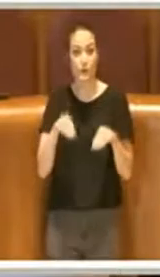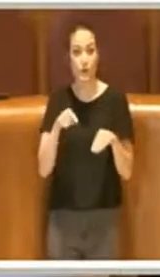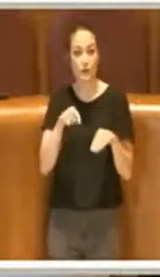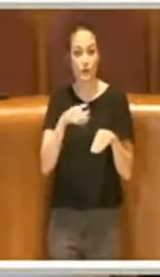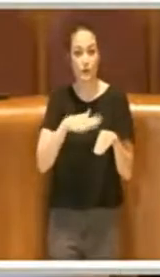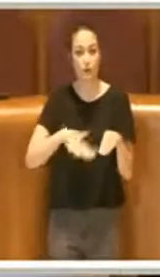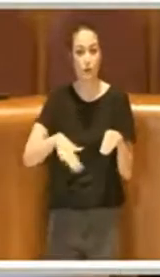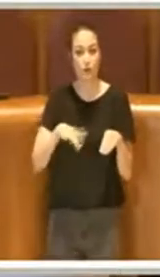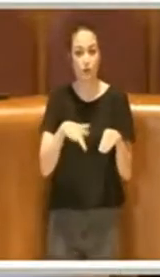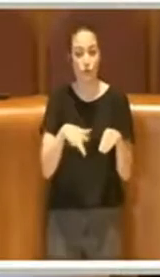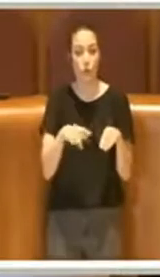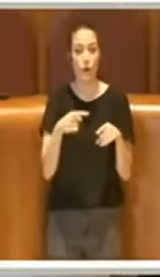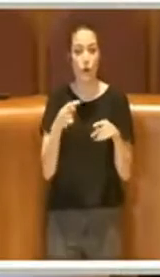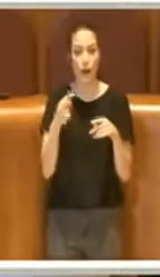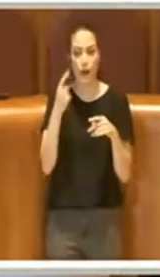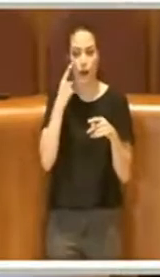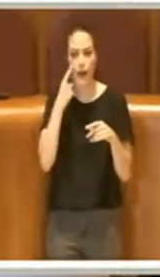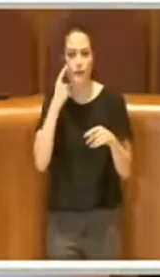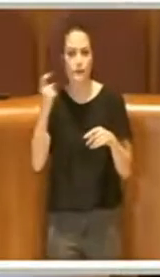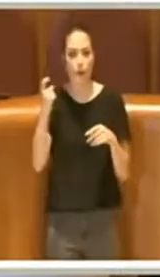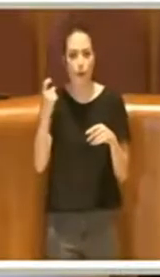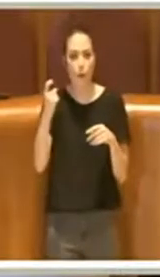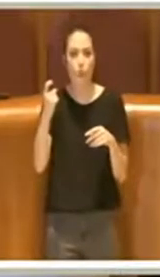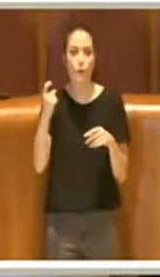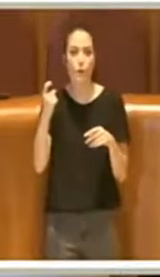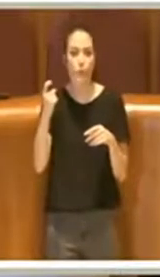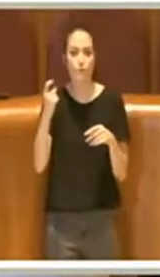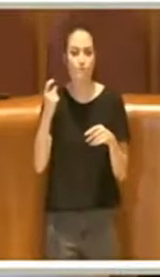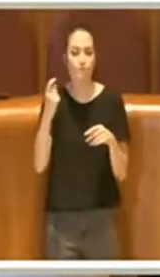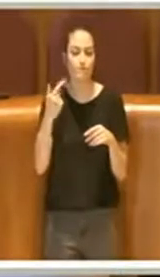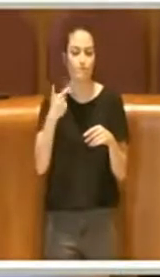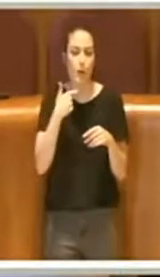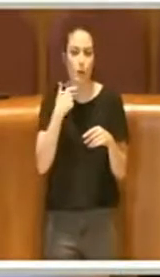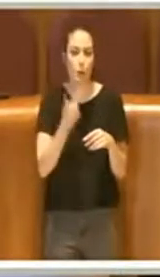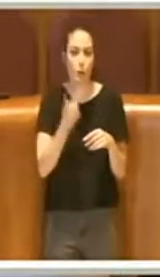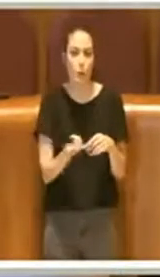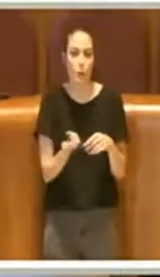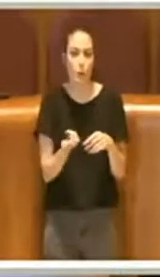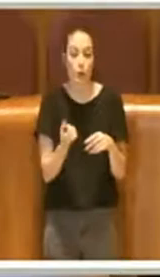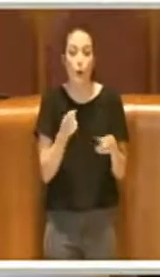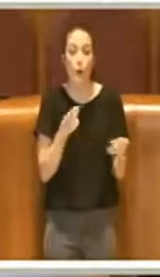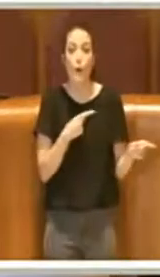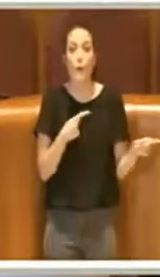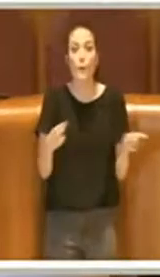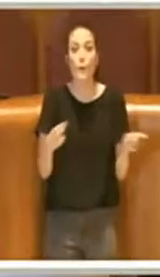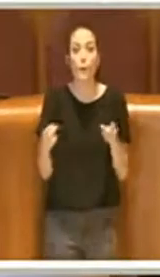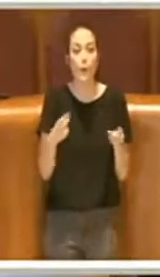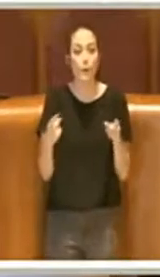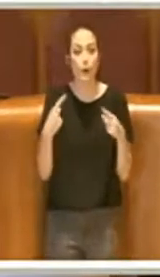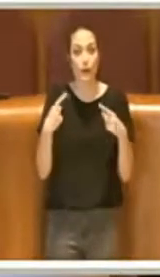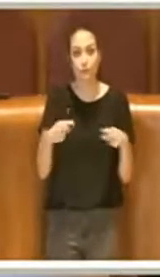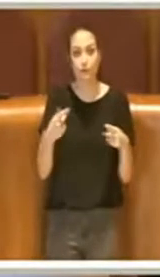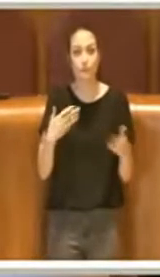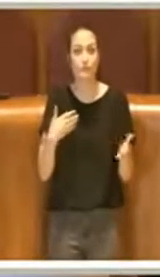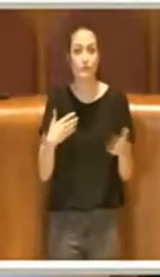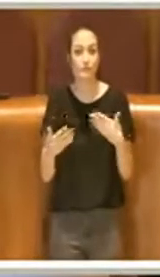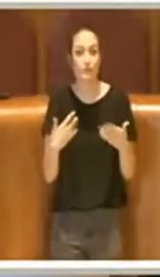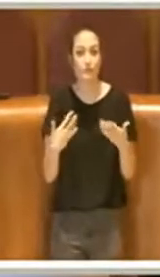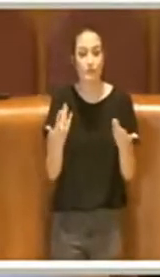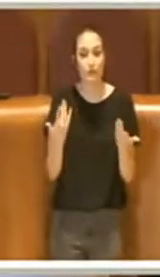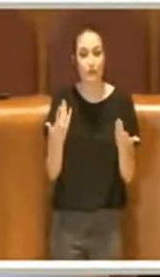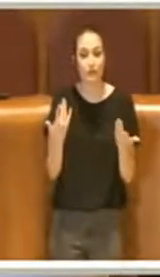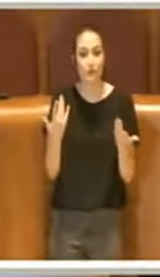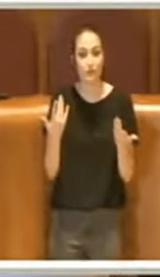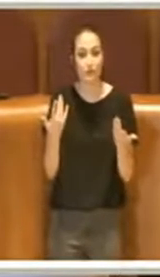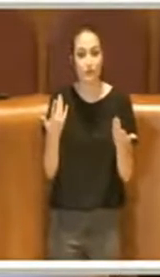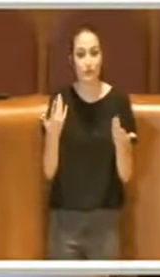prima, veramente brutto, in un momento come questo, anche se è in linea